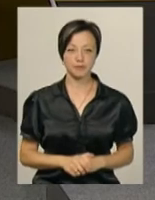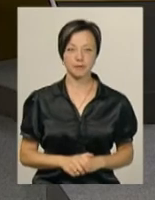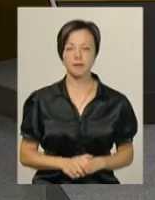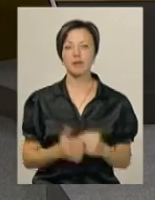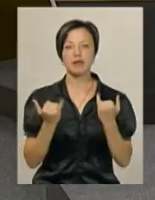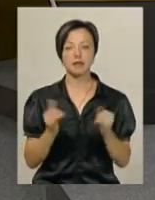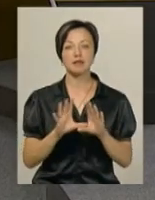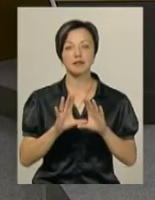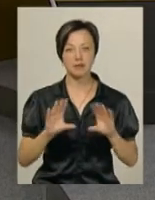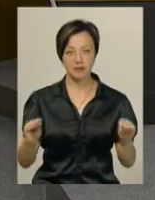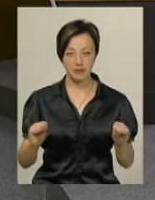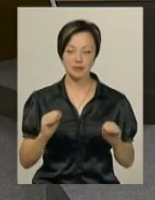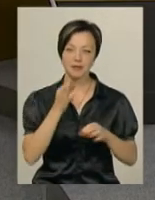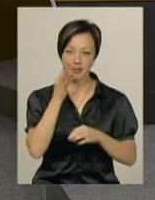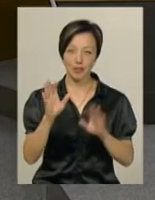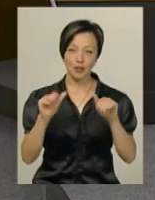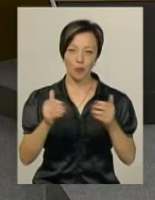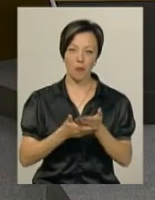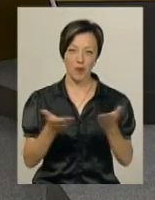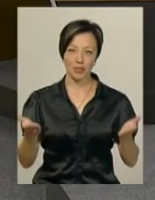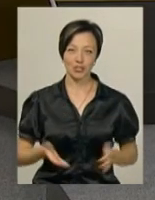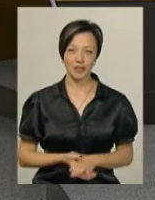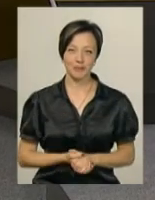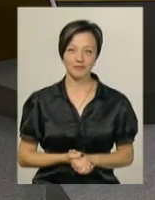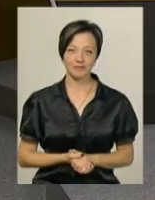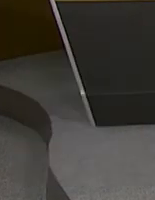На цьому нам настав час сказати вам до побачення.